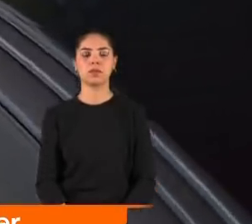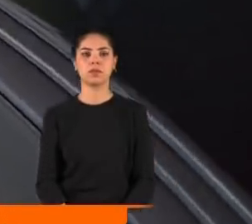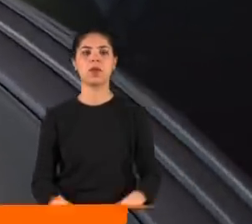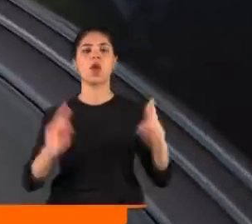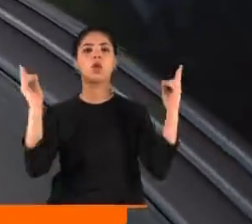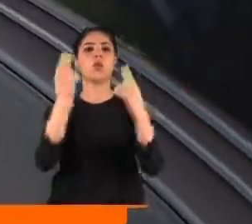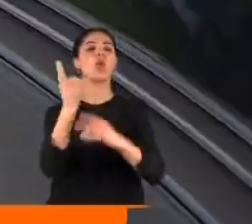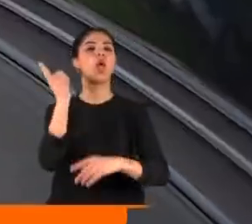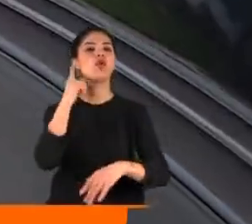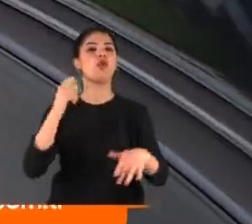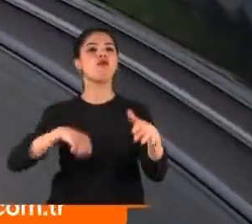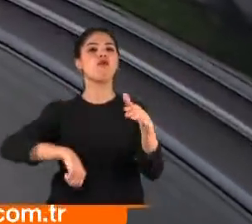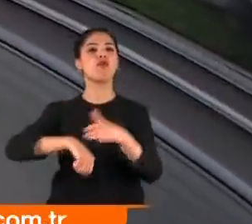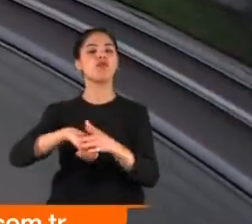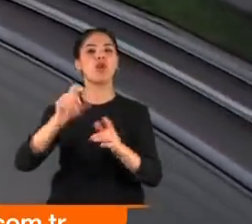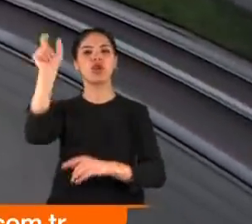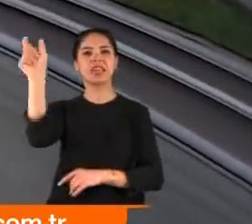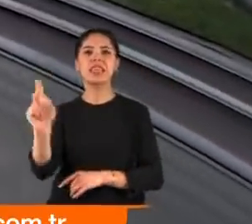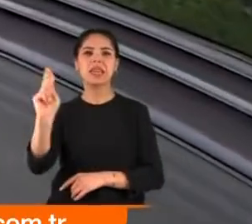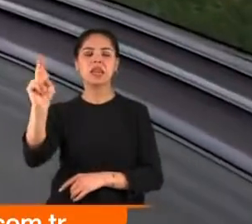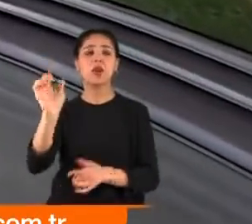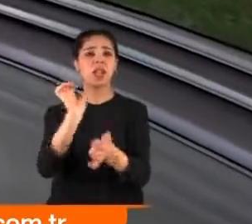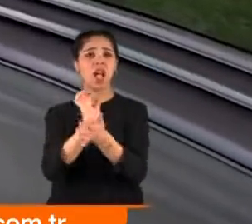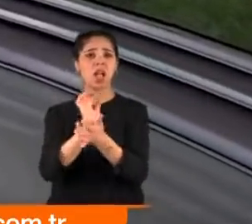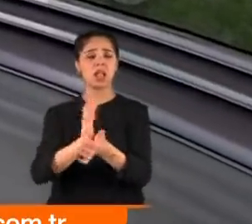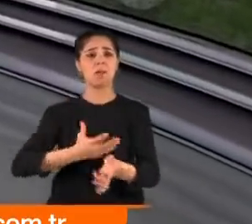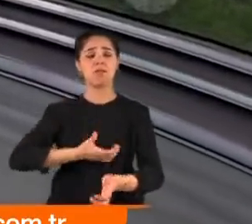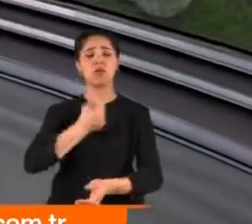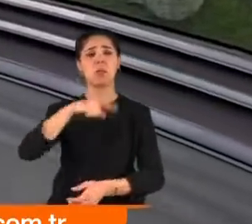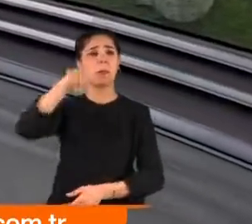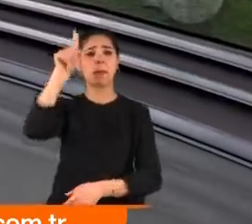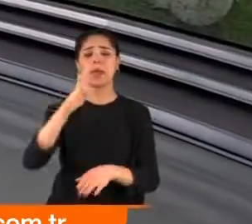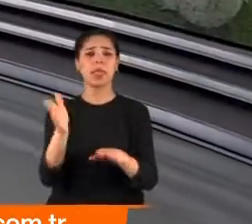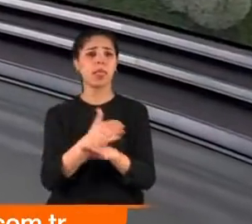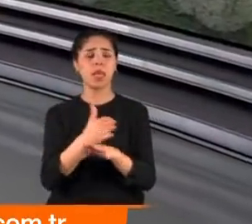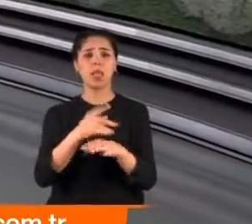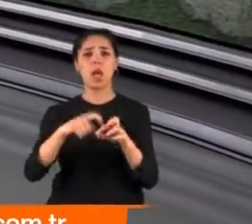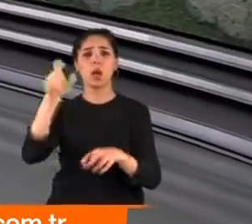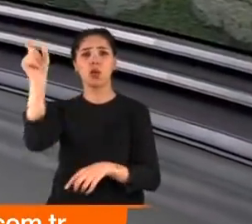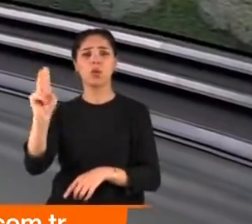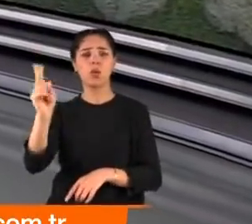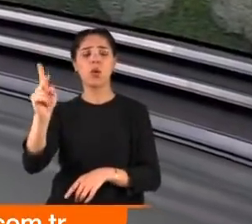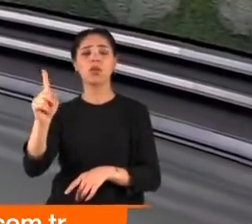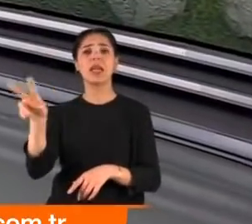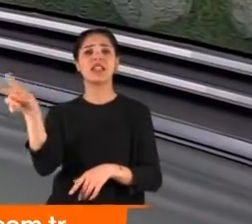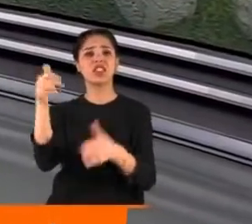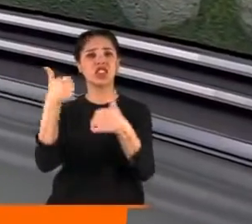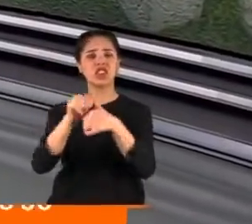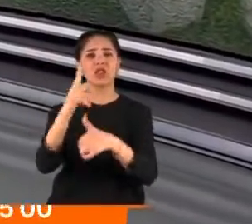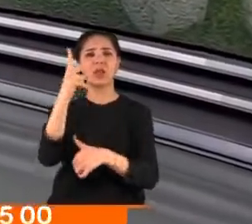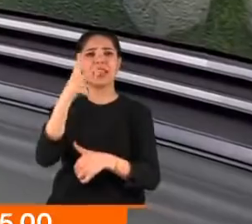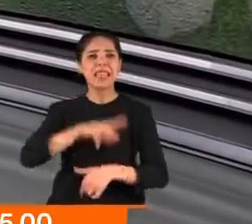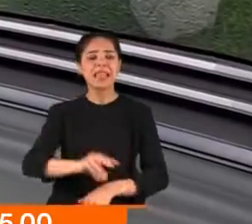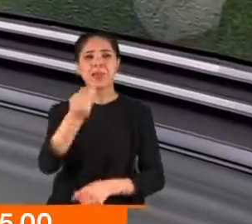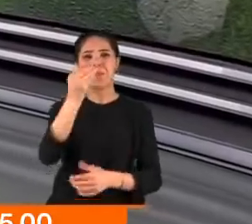Dünyanın en ünlü futbolcularından Cristiano Ronaldo ve ailesinin en acı günlerinden biriydi bugün. Ronaldo ve Giorgina Rodriguez çifti bir